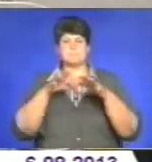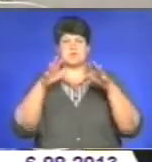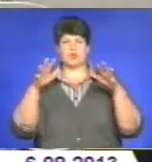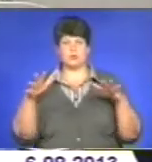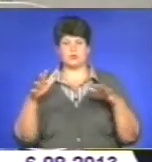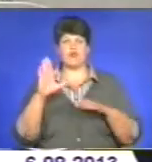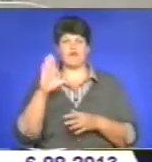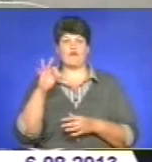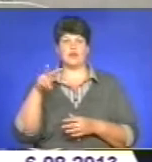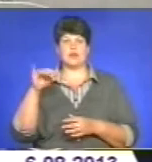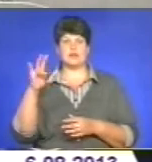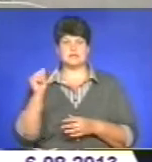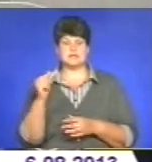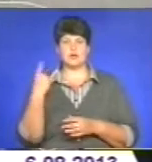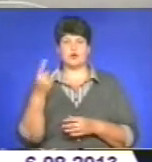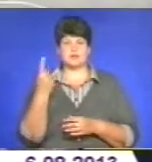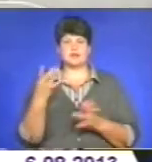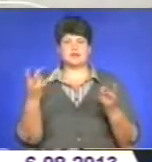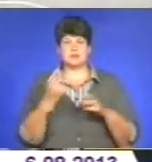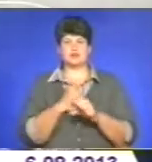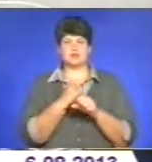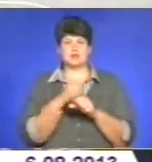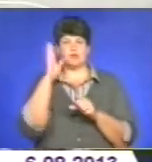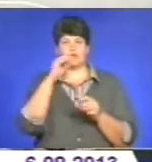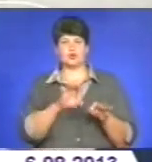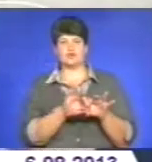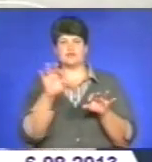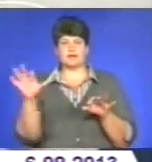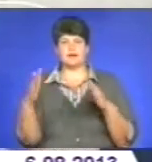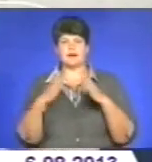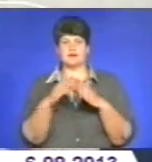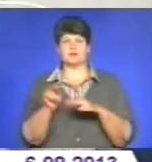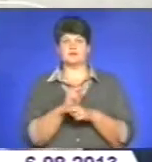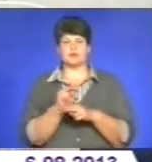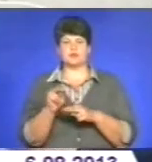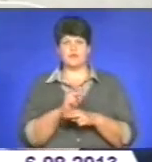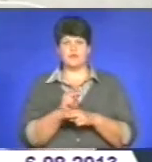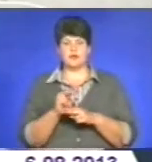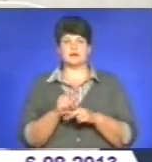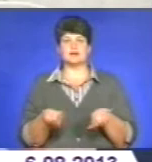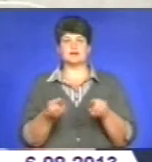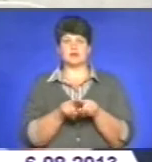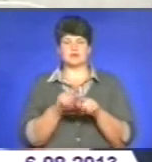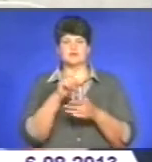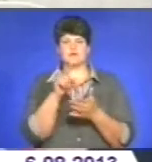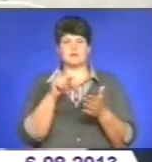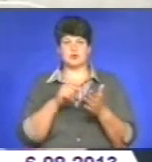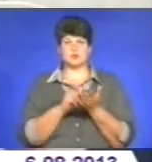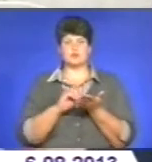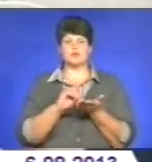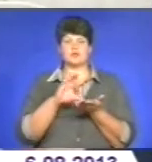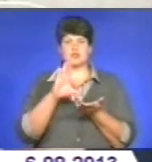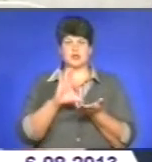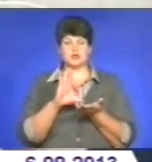де треба допомогти зробити і водовідведення, і хату відремонтувати. Також вопрос по повышению тарифів, які